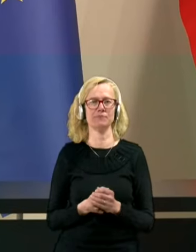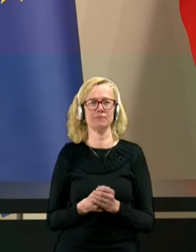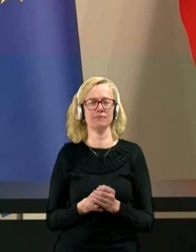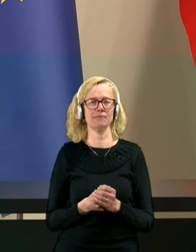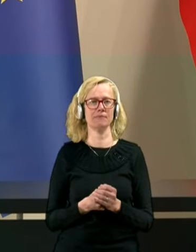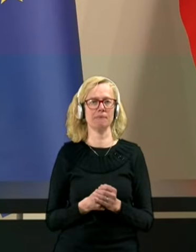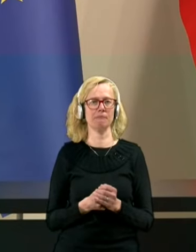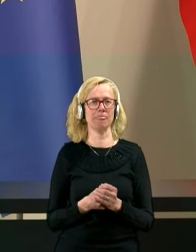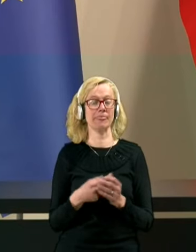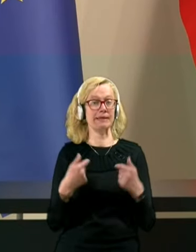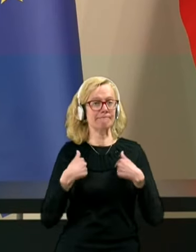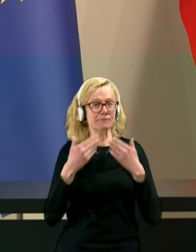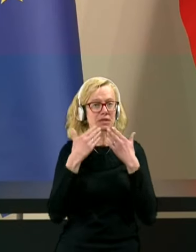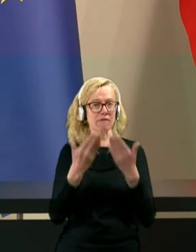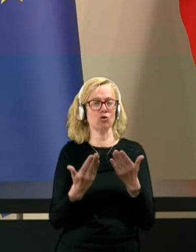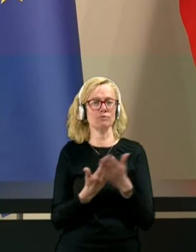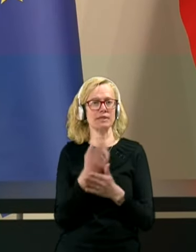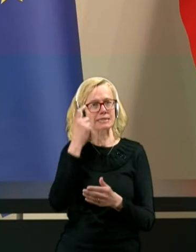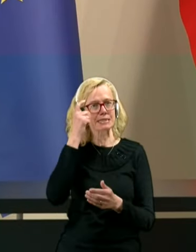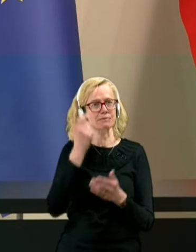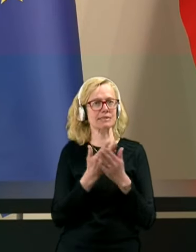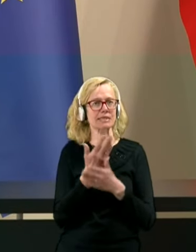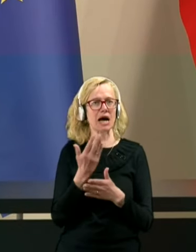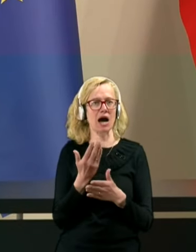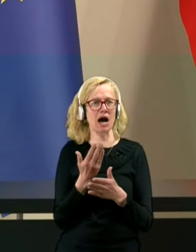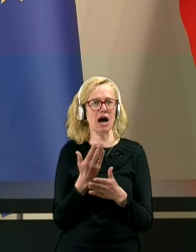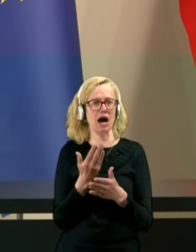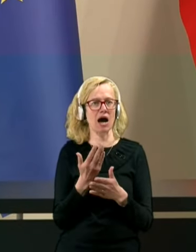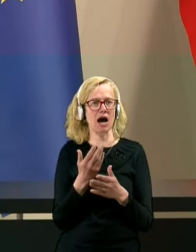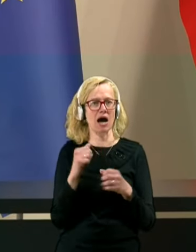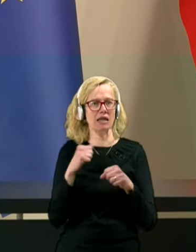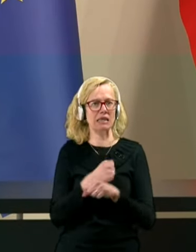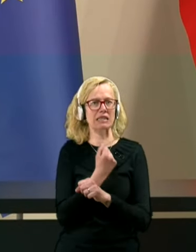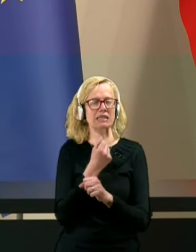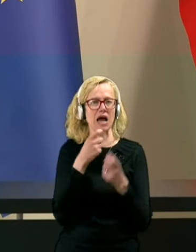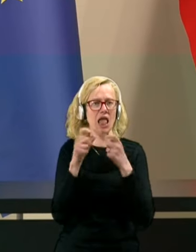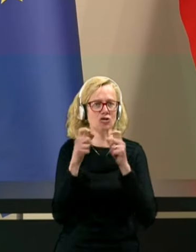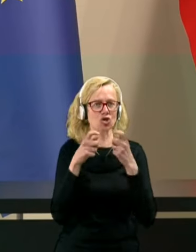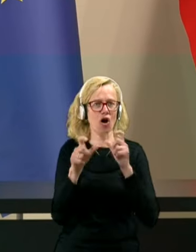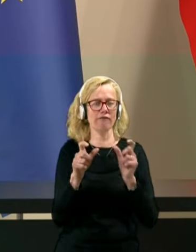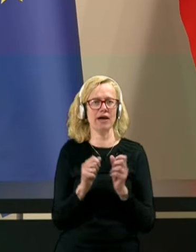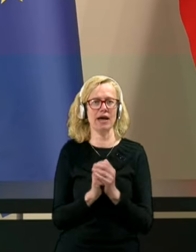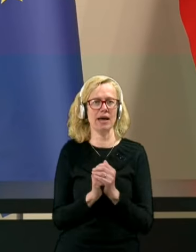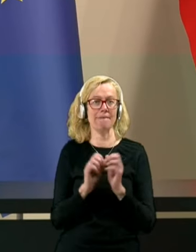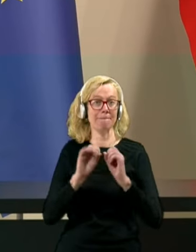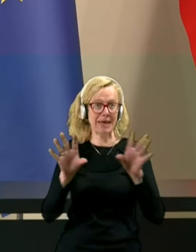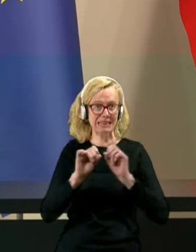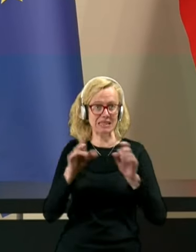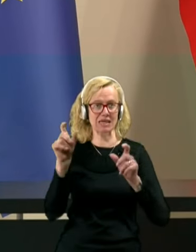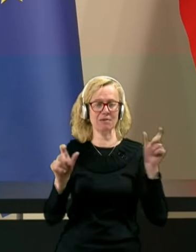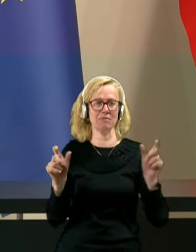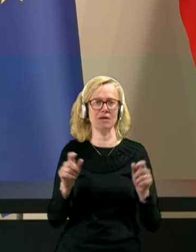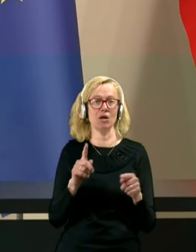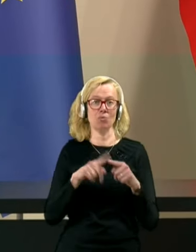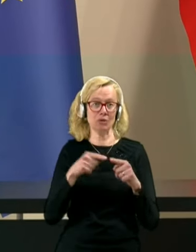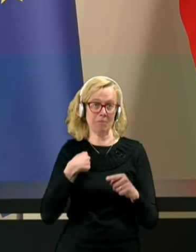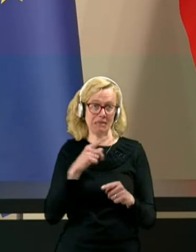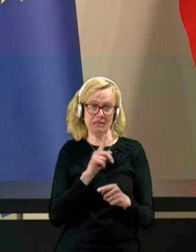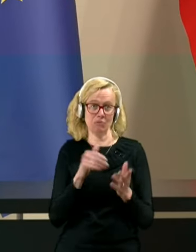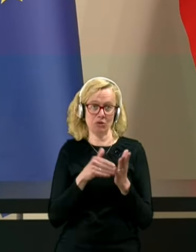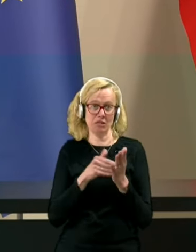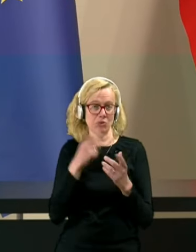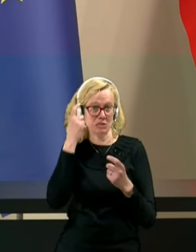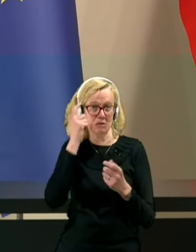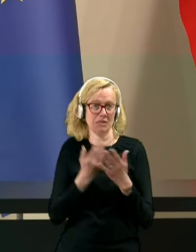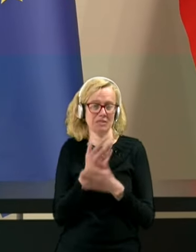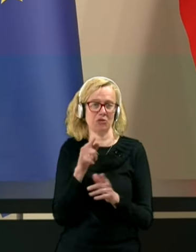jaz se zahvaljujem za skrb za trdnost vlade in trdne glasove medijen, ker pol men sploh ni treba skrbeti za to. Tako